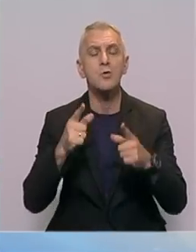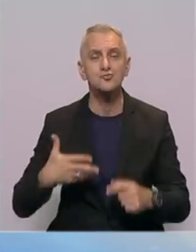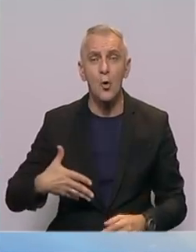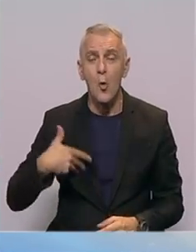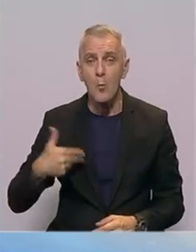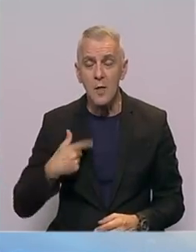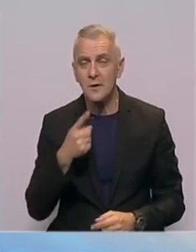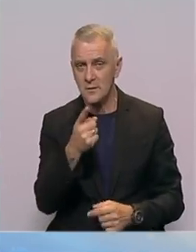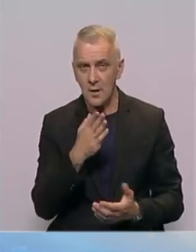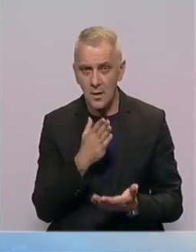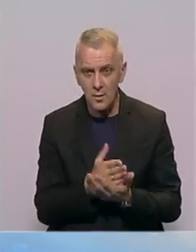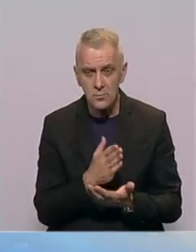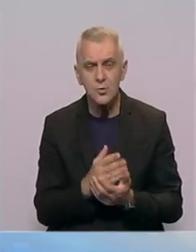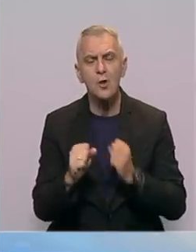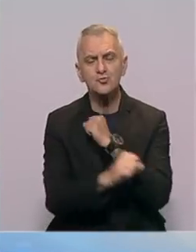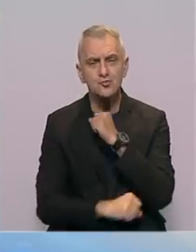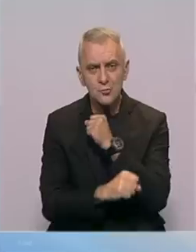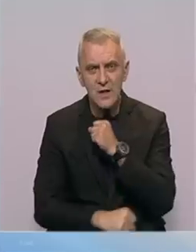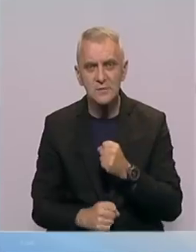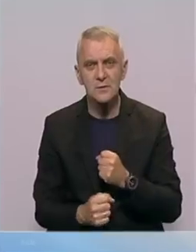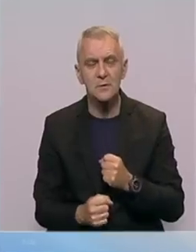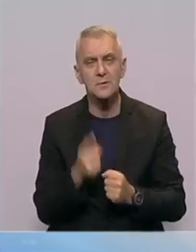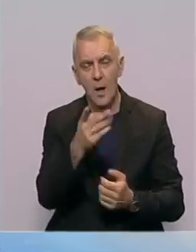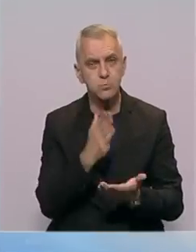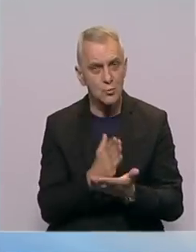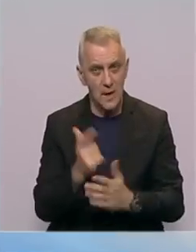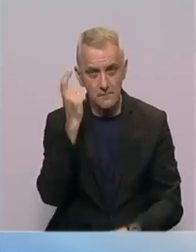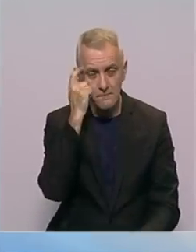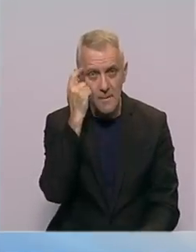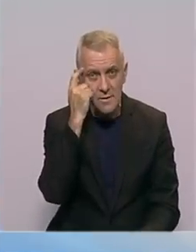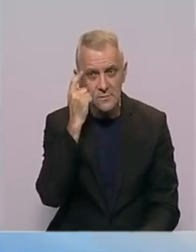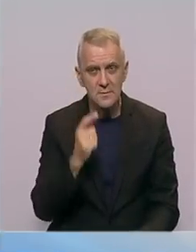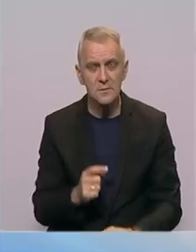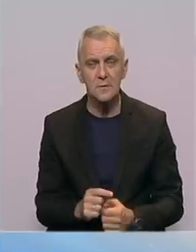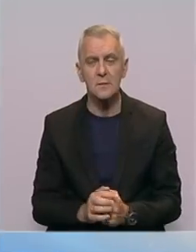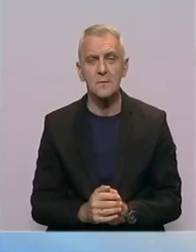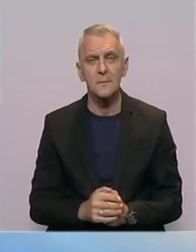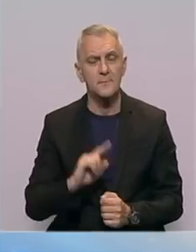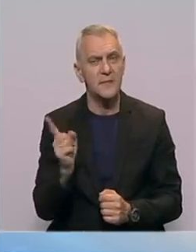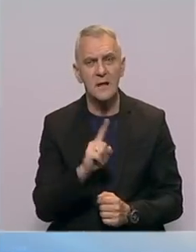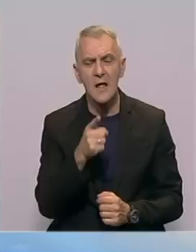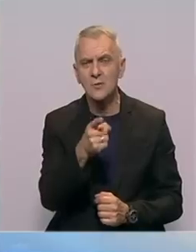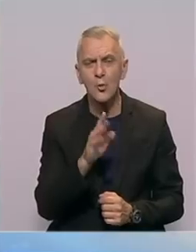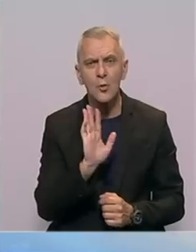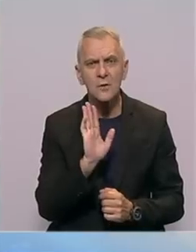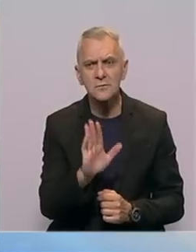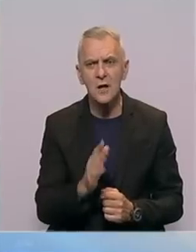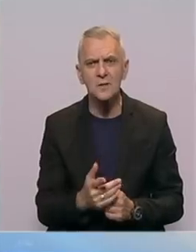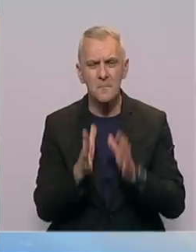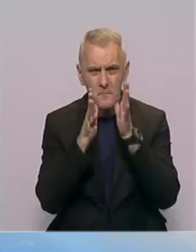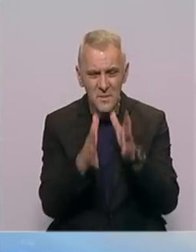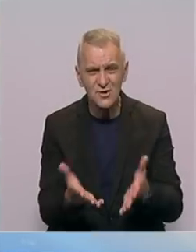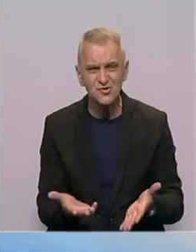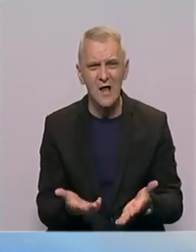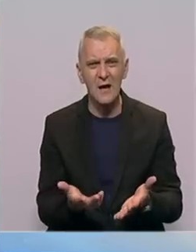omladina bude studentima, da budu oni pametni, da nije tako to mržnja,